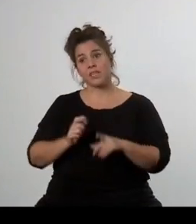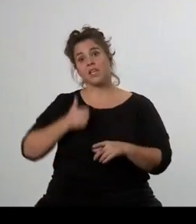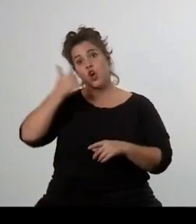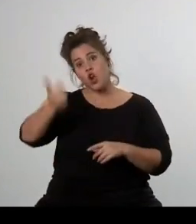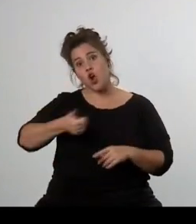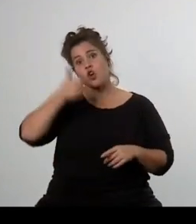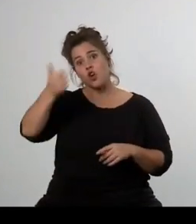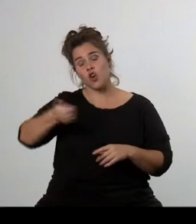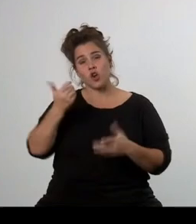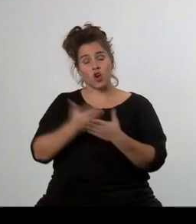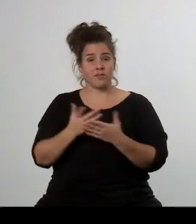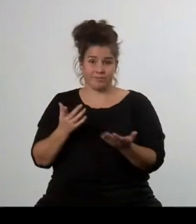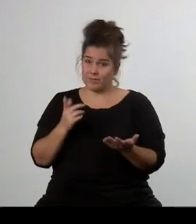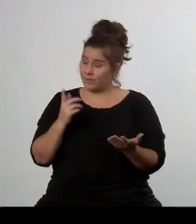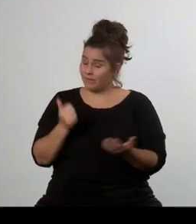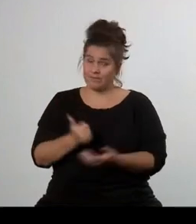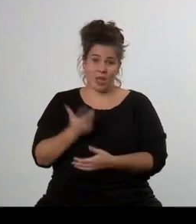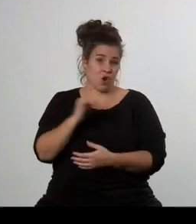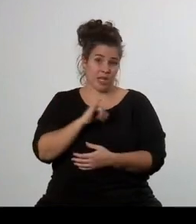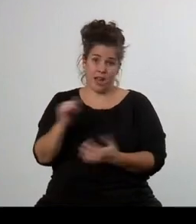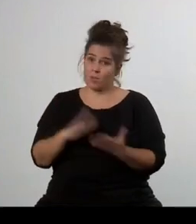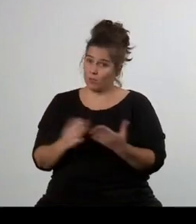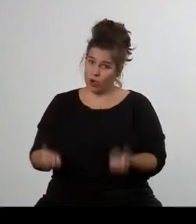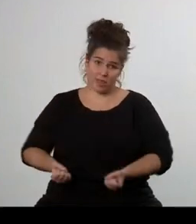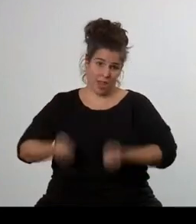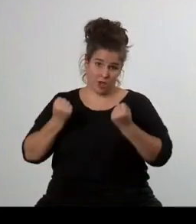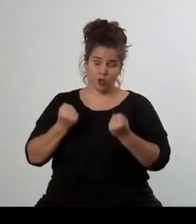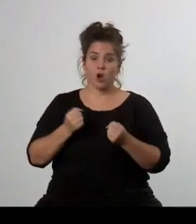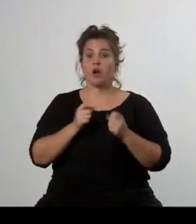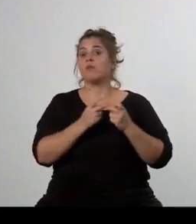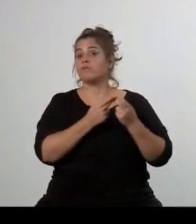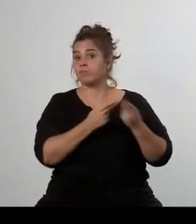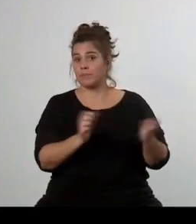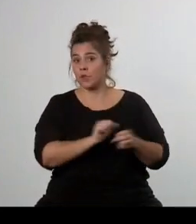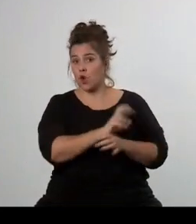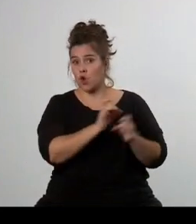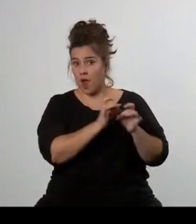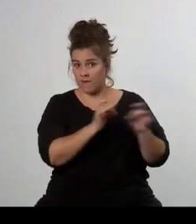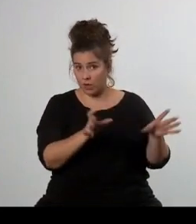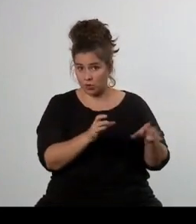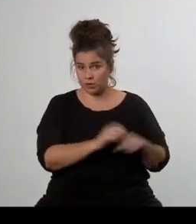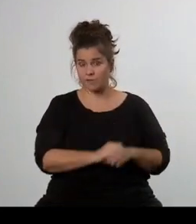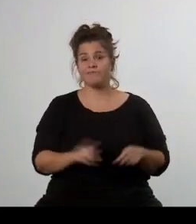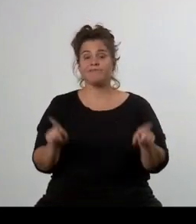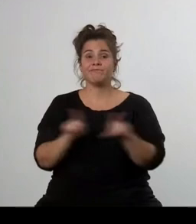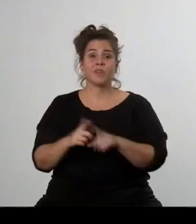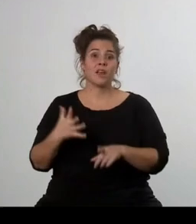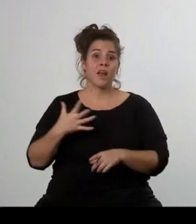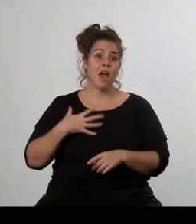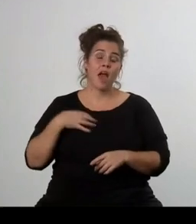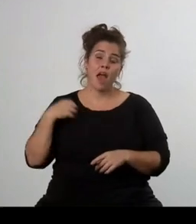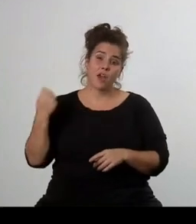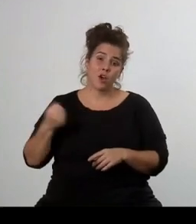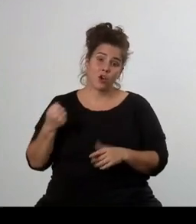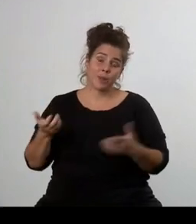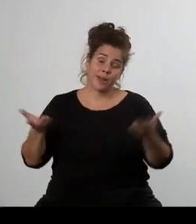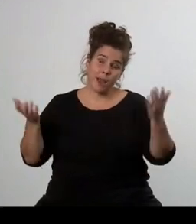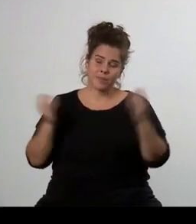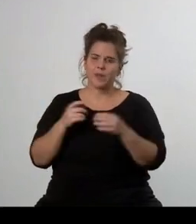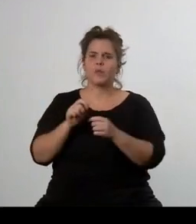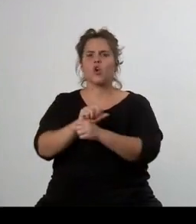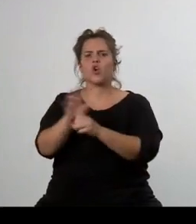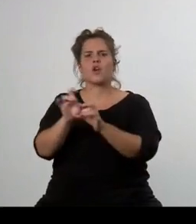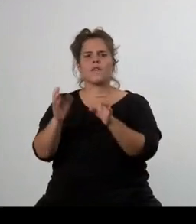těžký pro Českou republiku. Nejen z důvodu covidové krize, ale celkovému ochlazení ekonomiky, který před ní přecházelo.